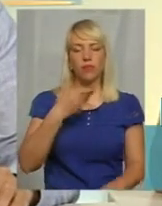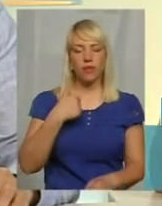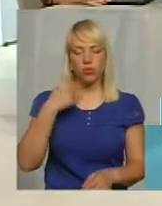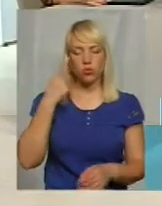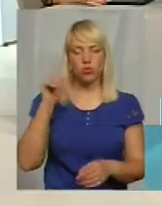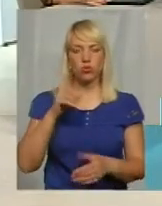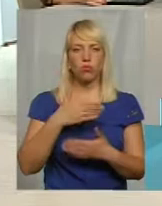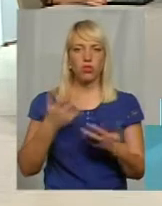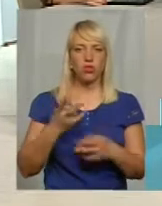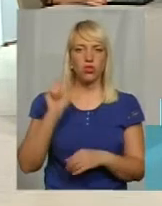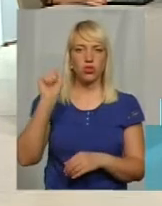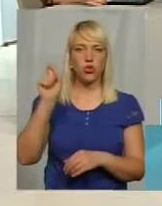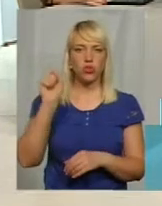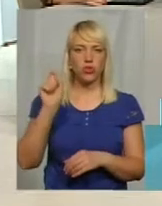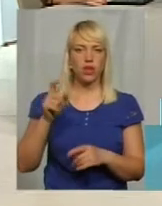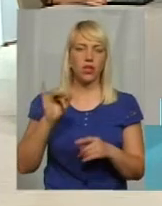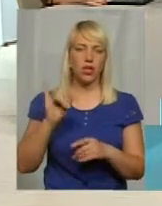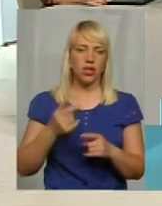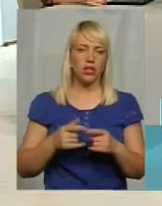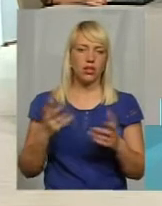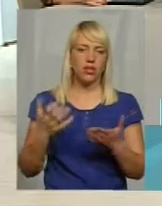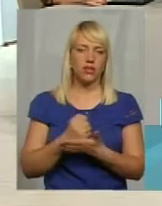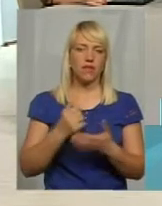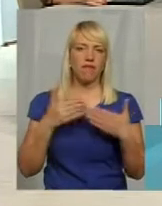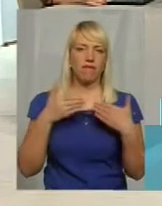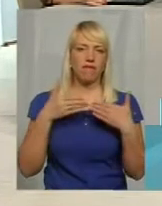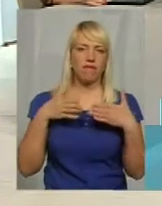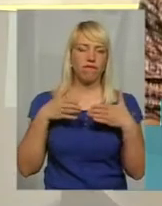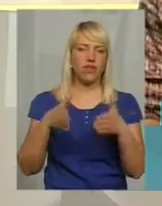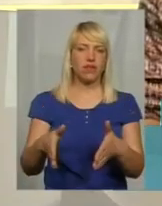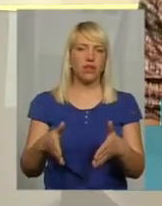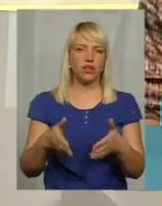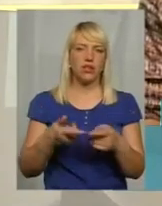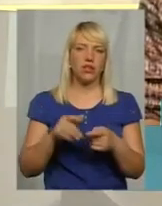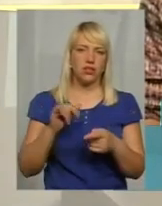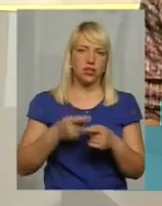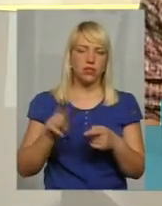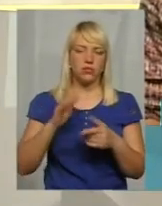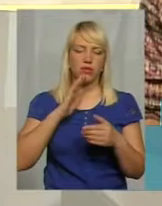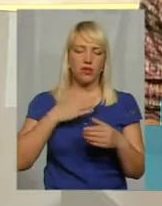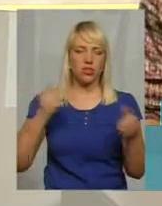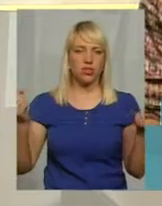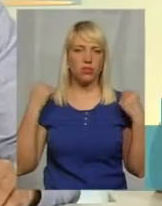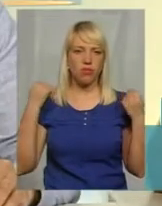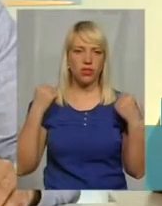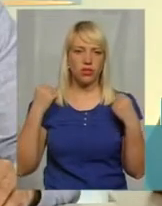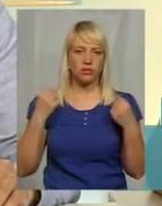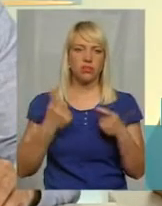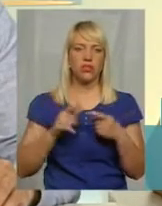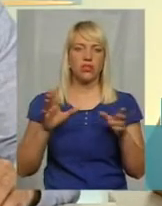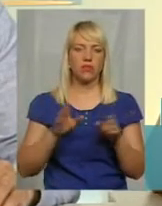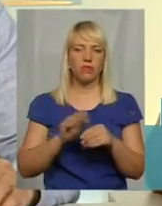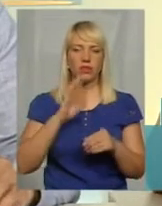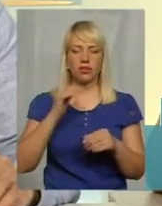стучати, і я думаю, що ми зможемо все-таки знайти виход для того, щоб наші спортсмени совместними нашими усілями Києва і